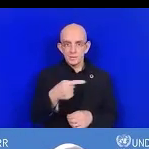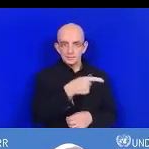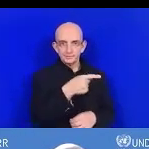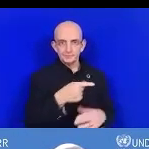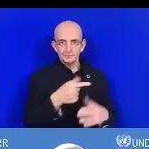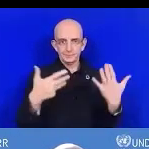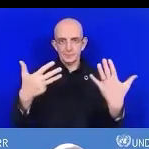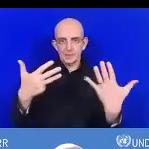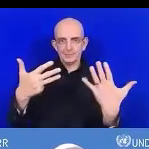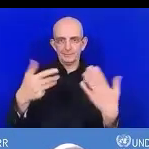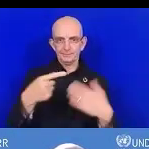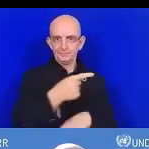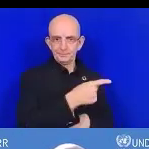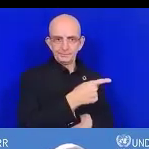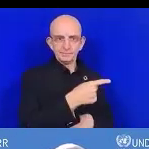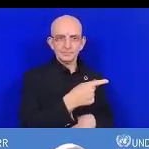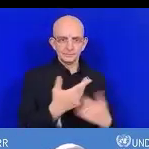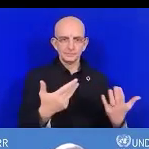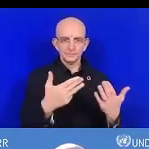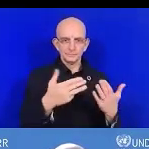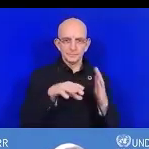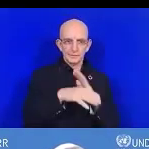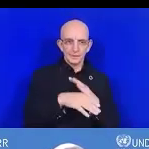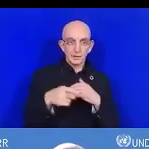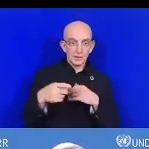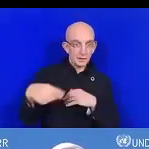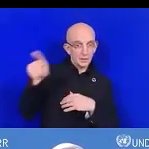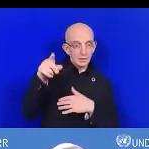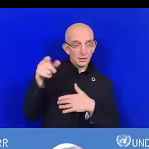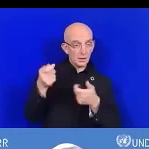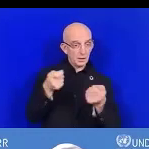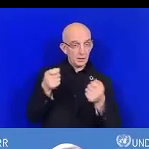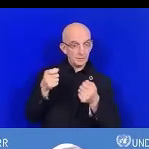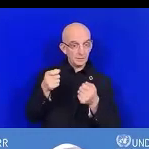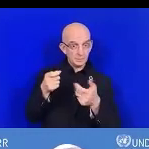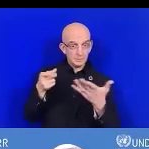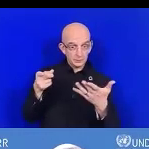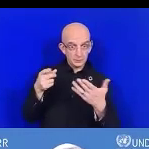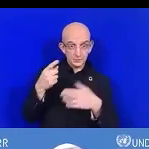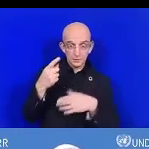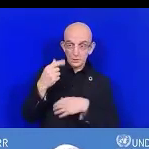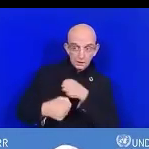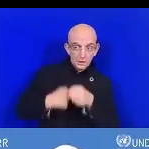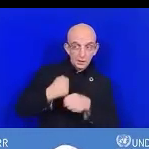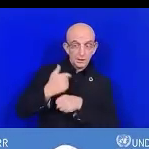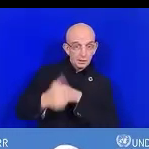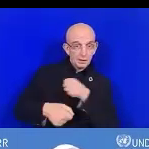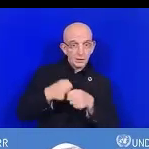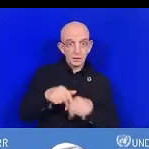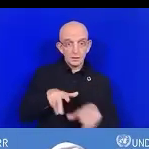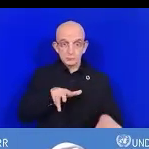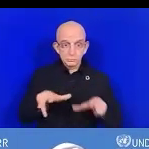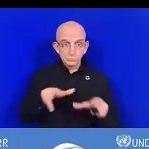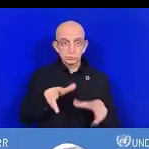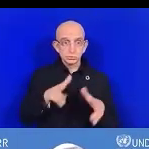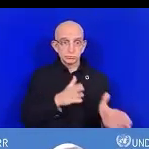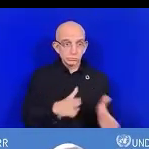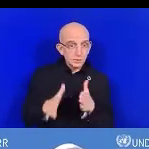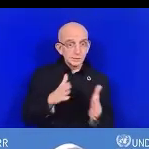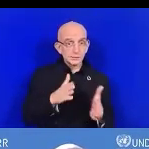Essentielle 9. Est-ce que le gouvernement local organise des exercices annuels ou des